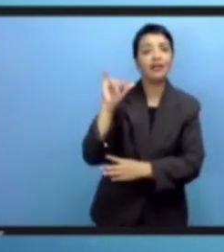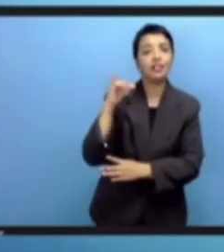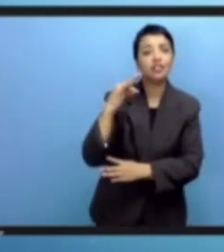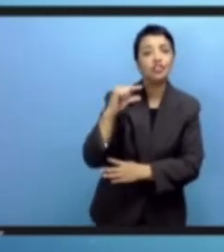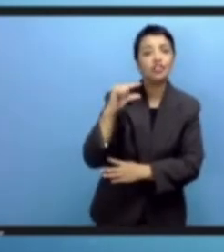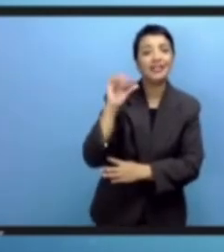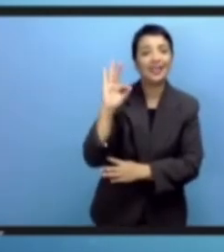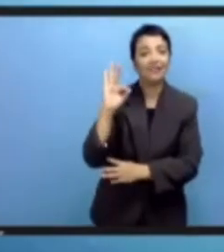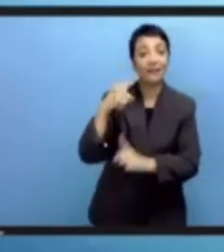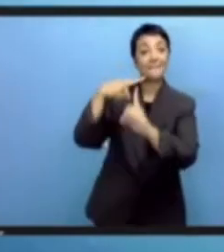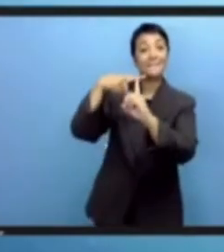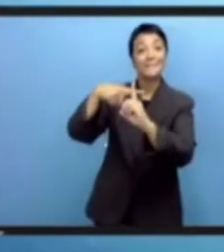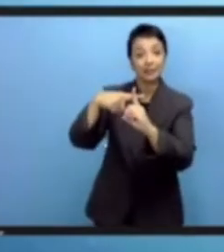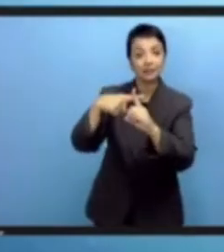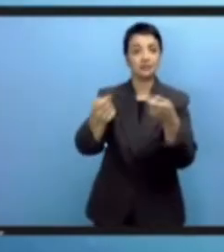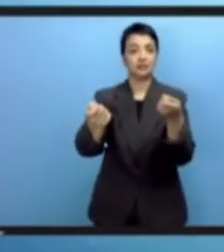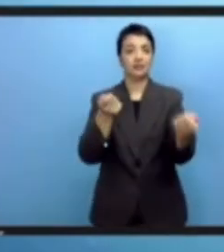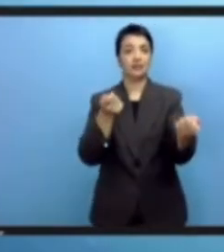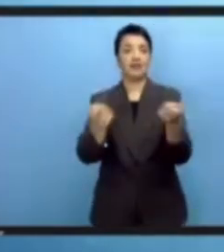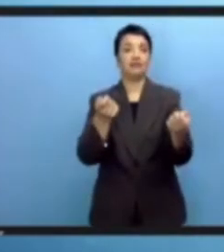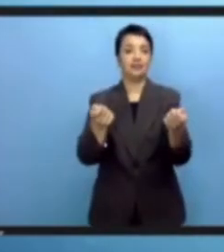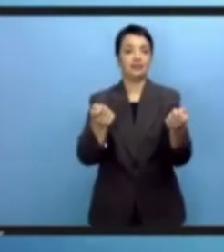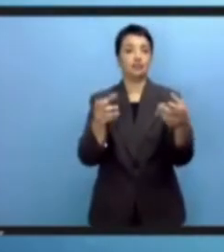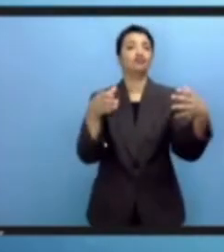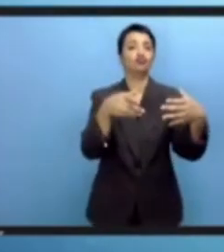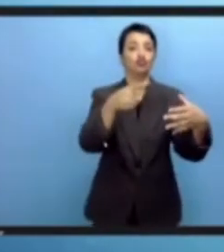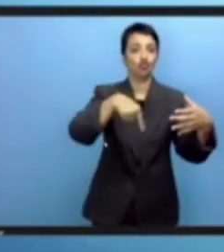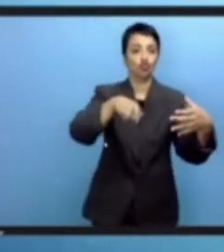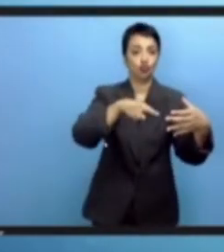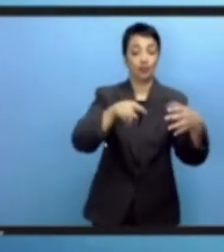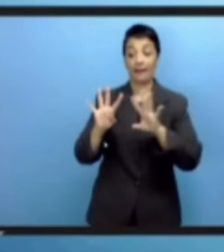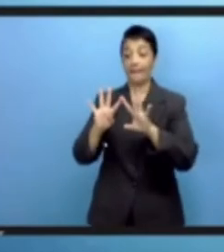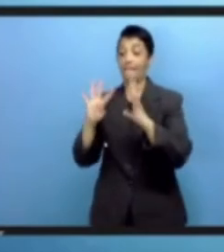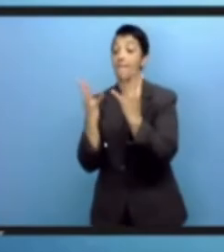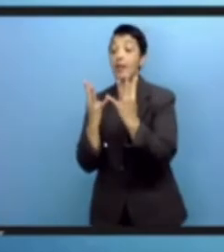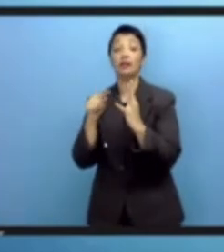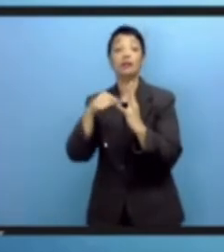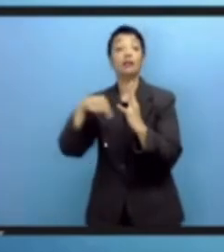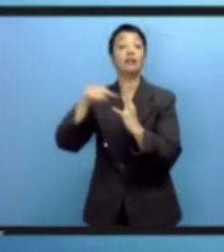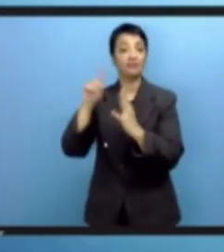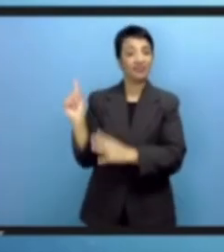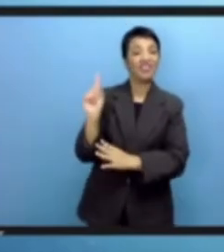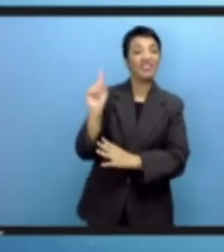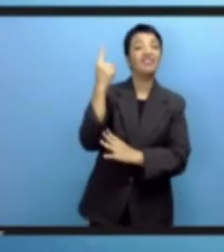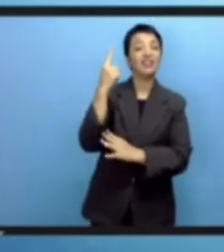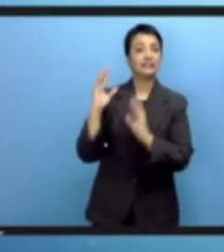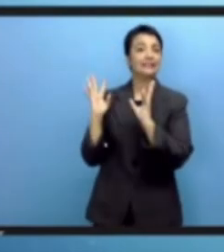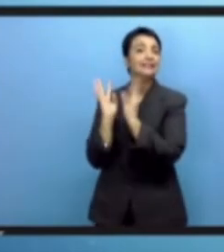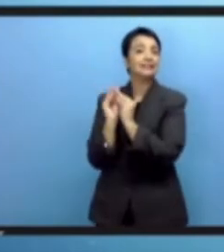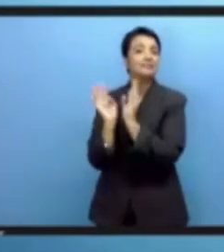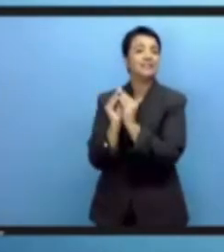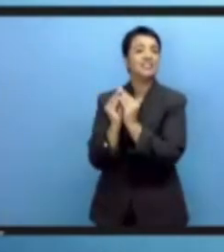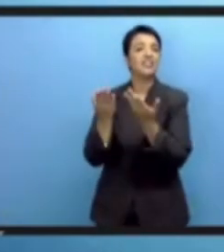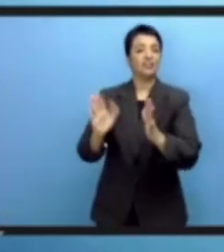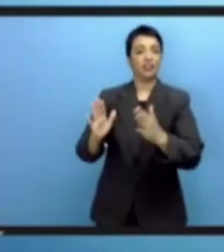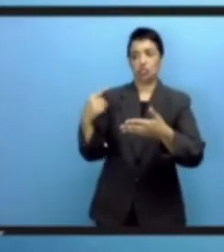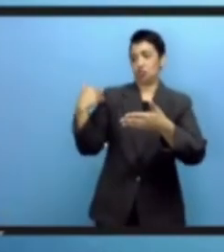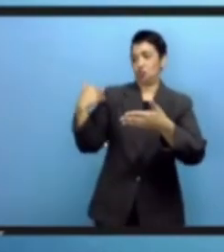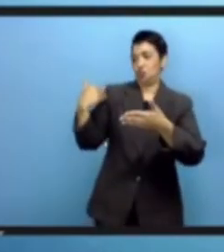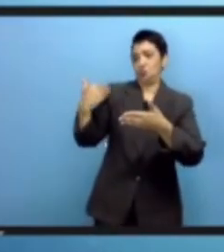التركيز في الفريق الأمين العام رفيع المستوى الخاص بالتعاون الرقمي على